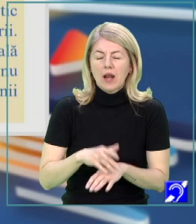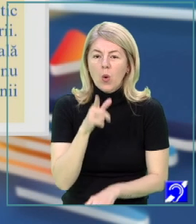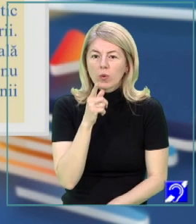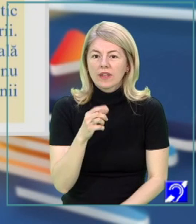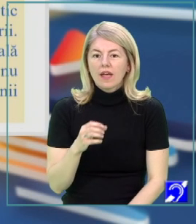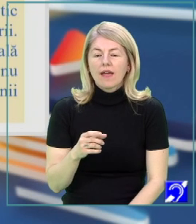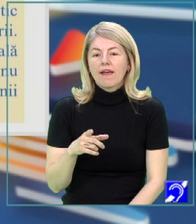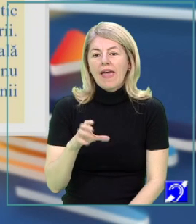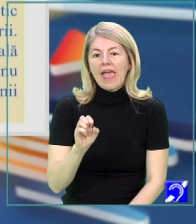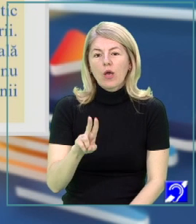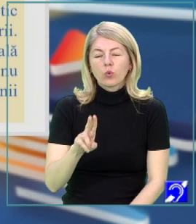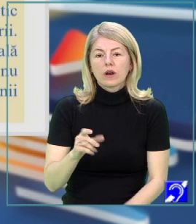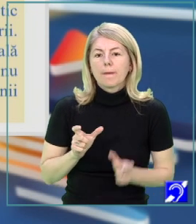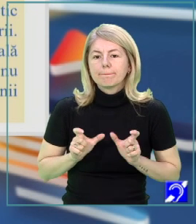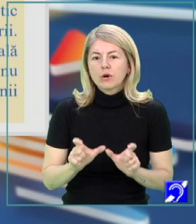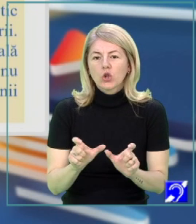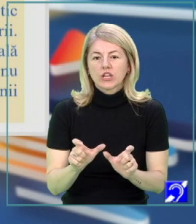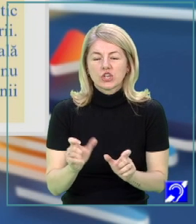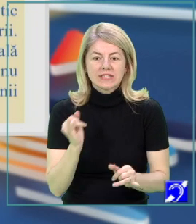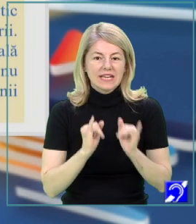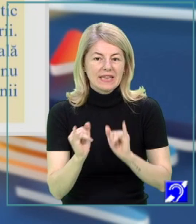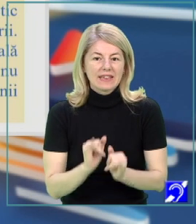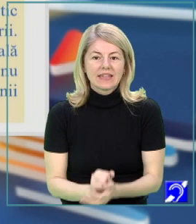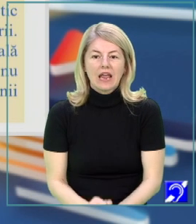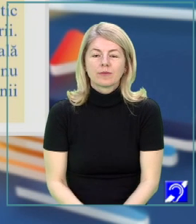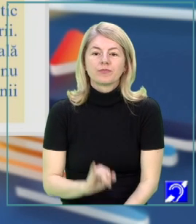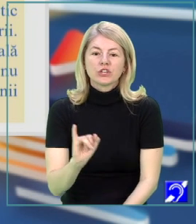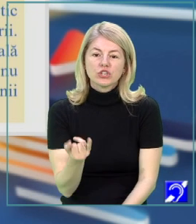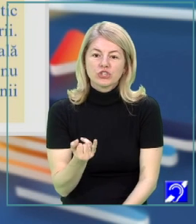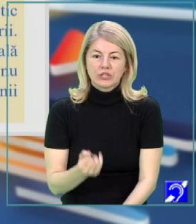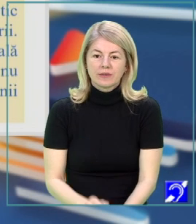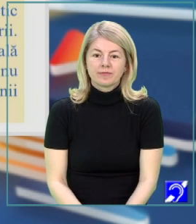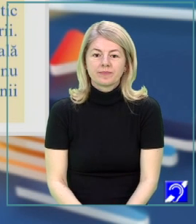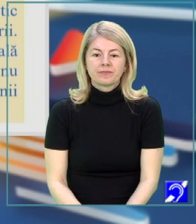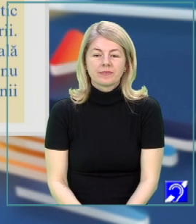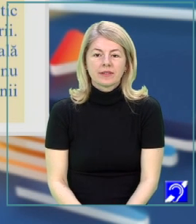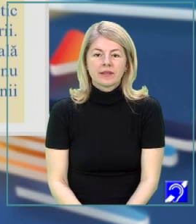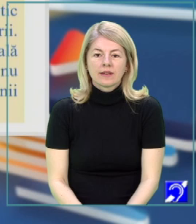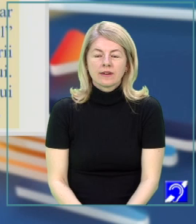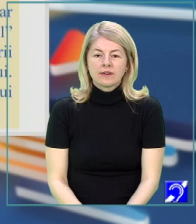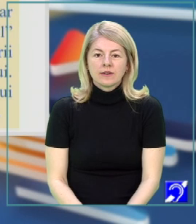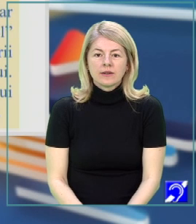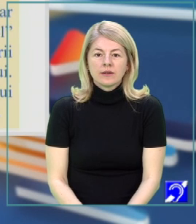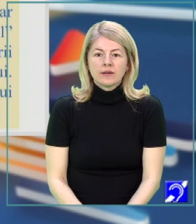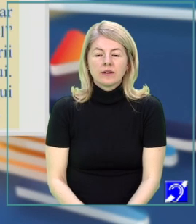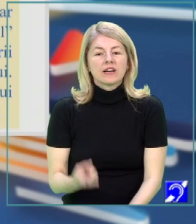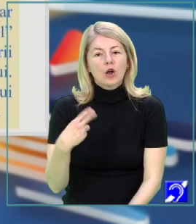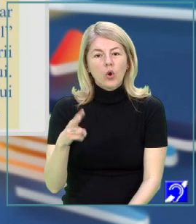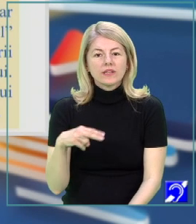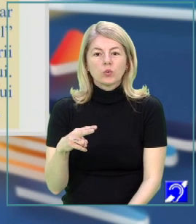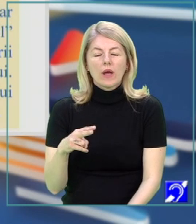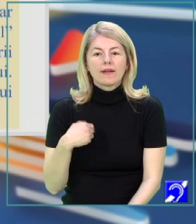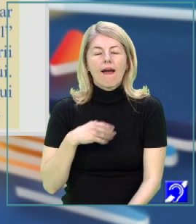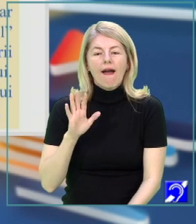eul poetic protejează grădina. Și, bineînțeles, în continuare,